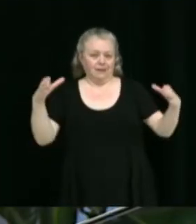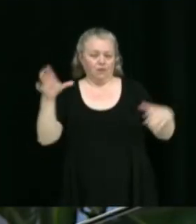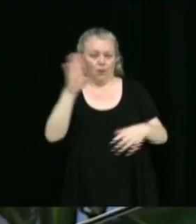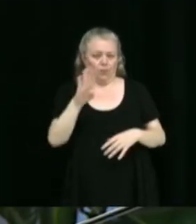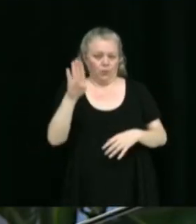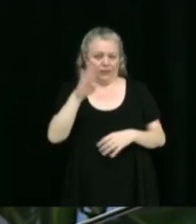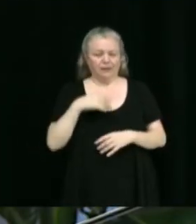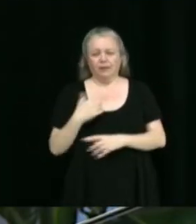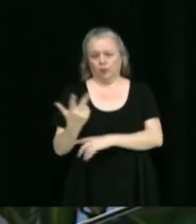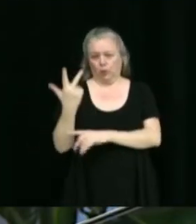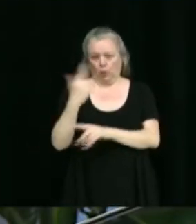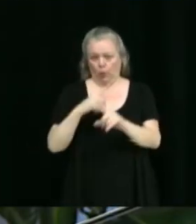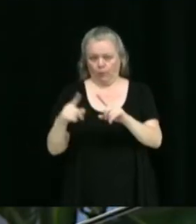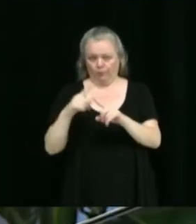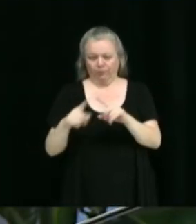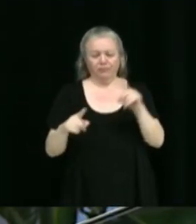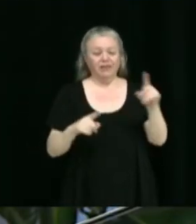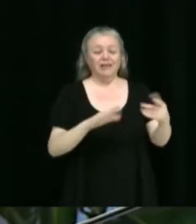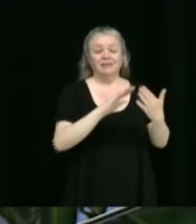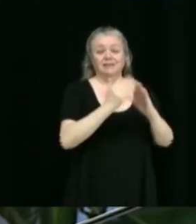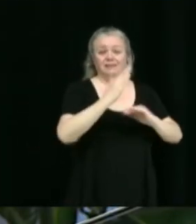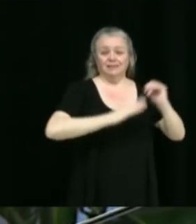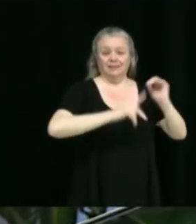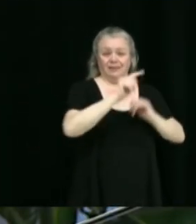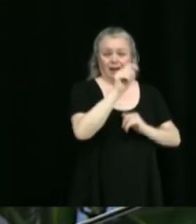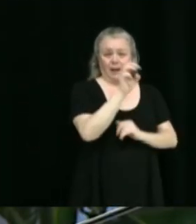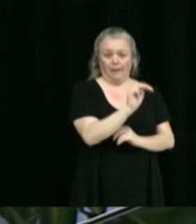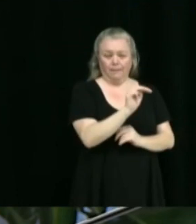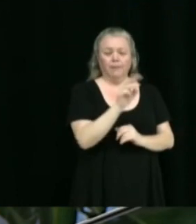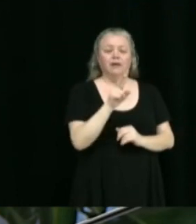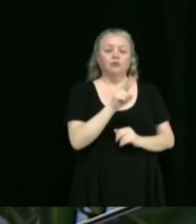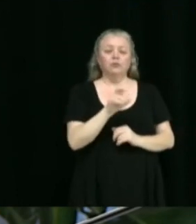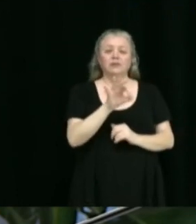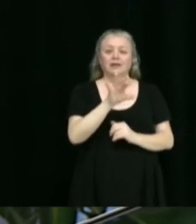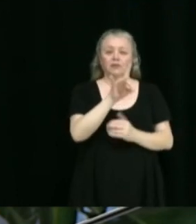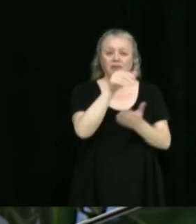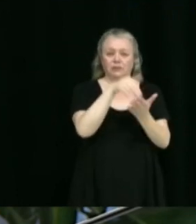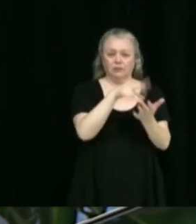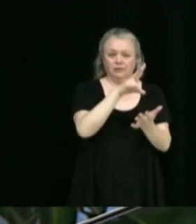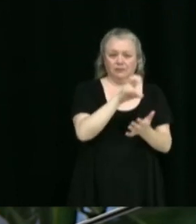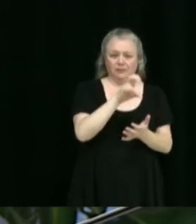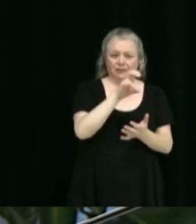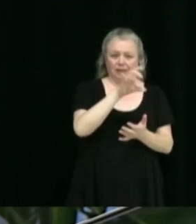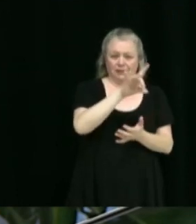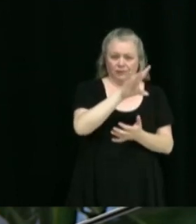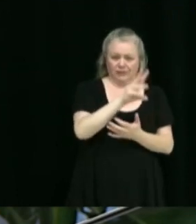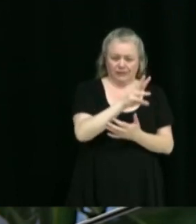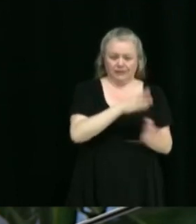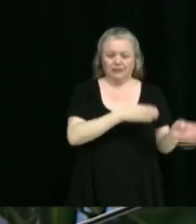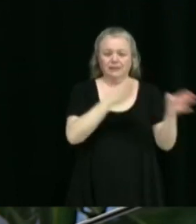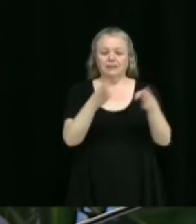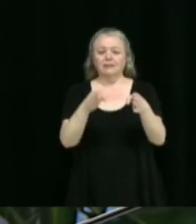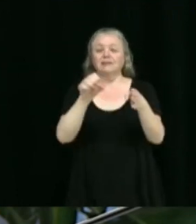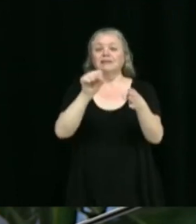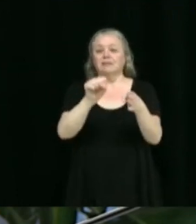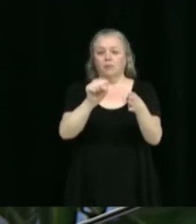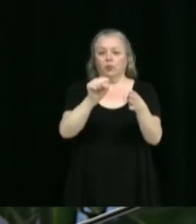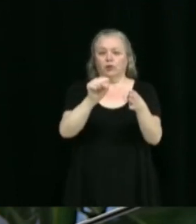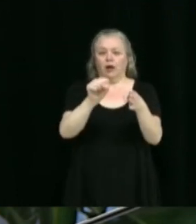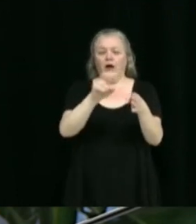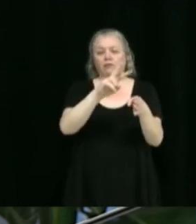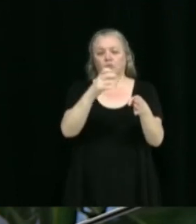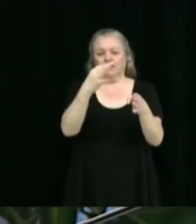de Cité-Construction TM pour un montant de 298 786 $, de CIMOTA pour